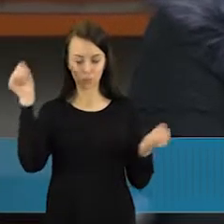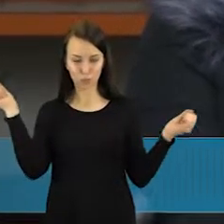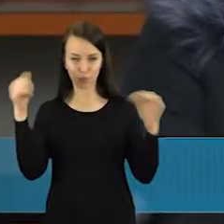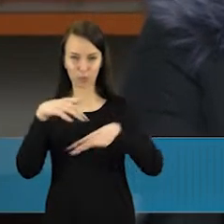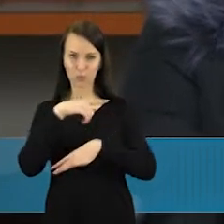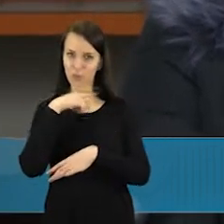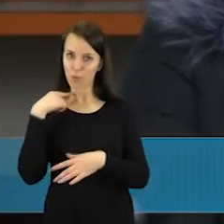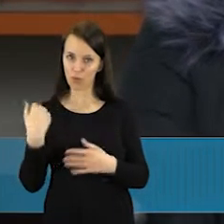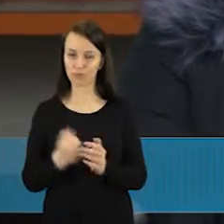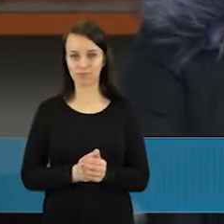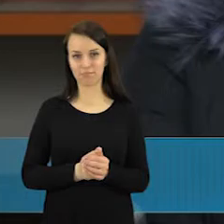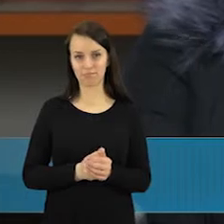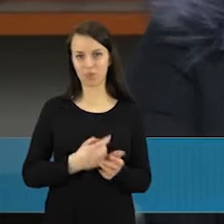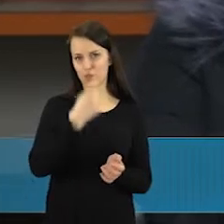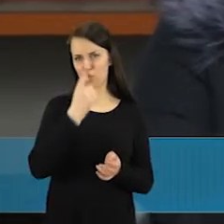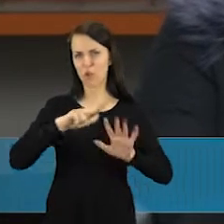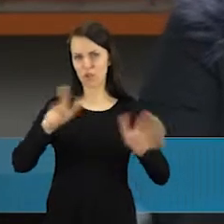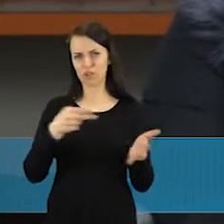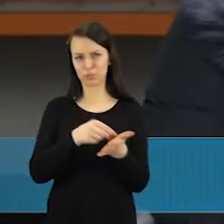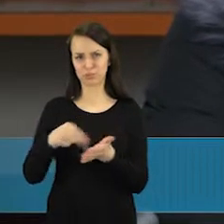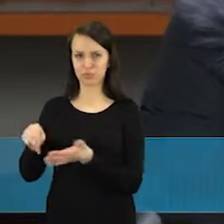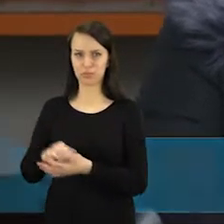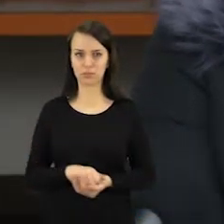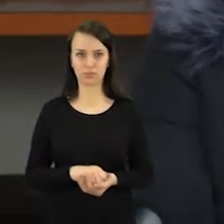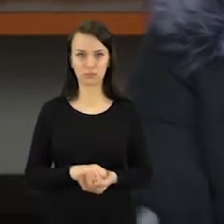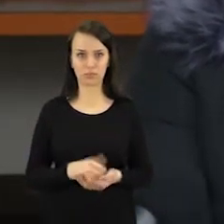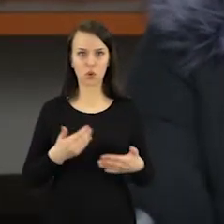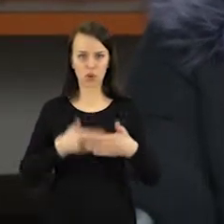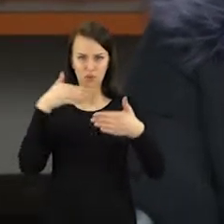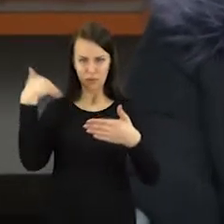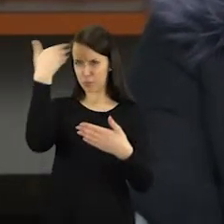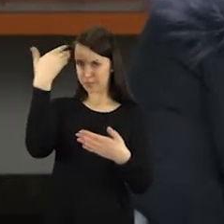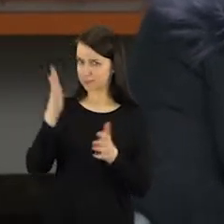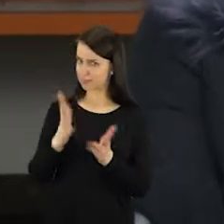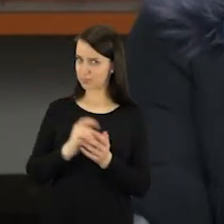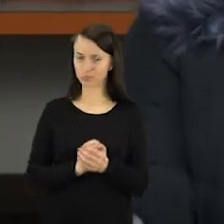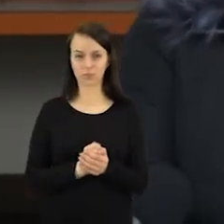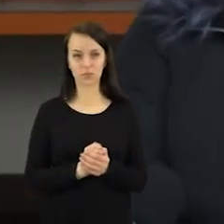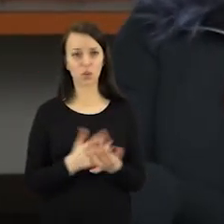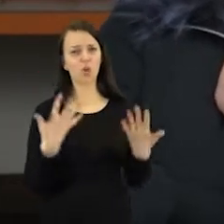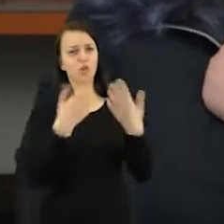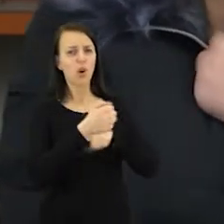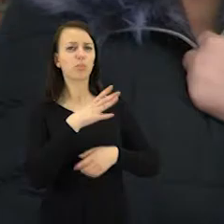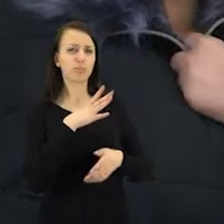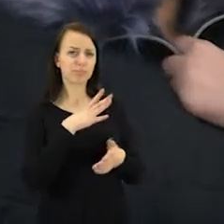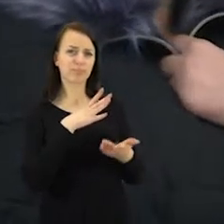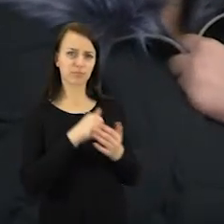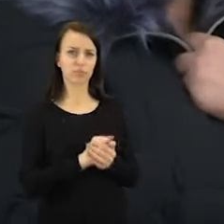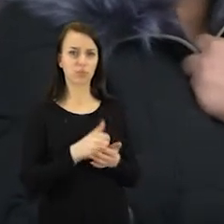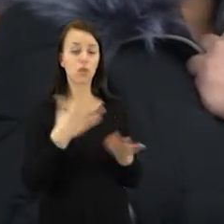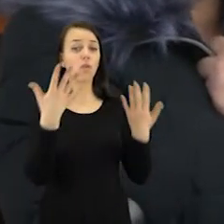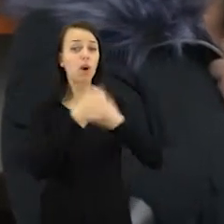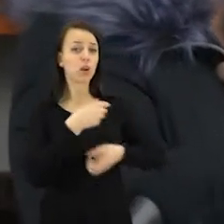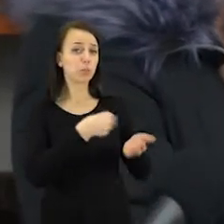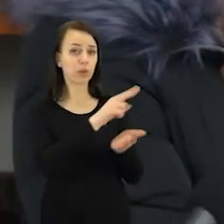labai šiandien gaus į rytą sulaukėm tą pačią dieną atvarką. Iš vakarėse jau nelabu. Vakarė buvo, pirkėjų buvo